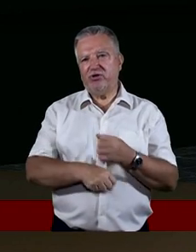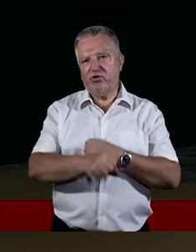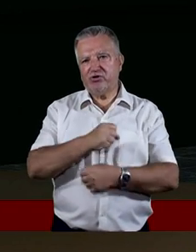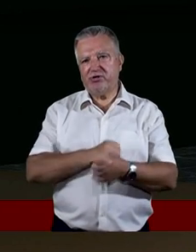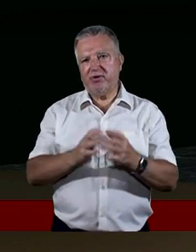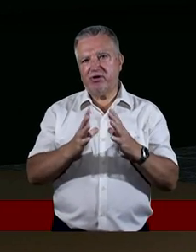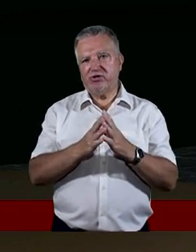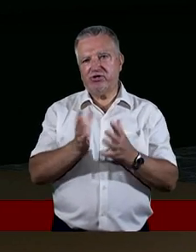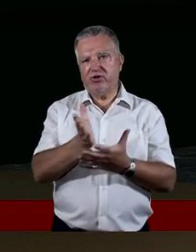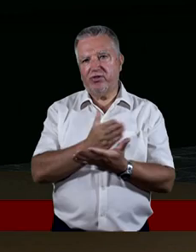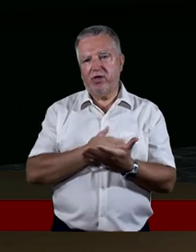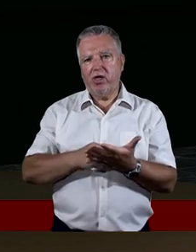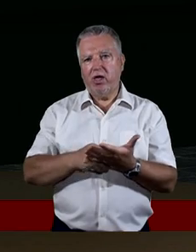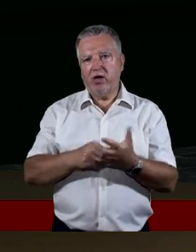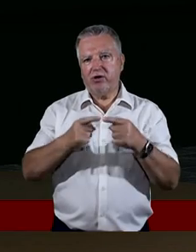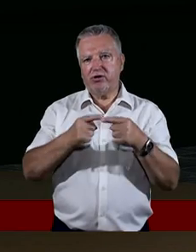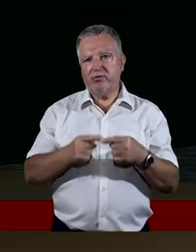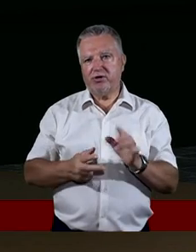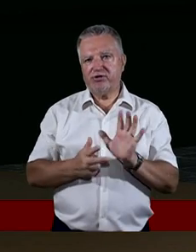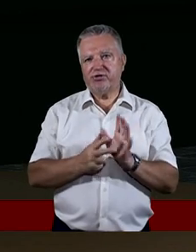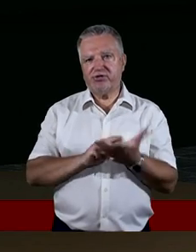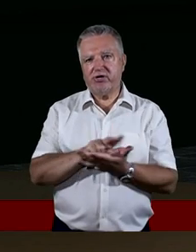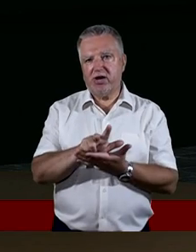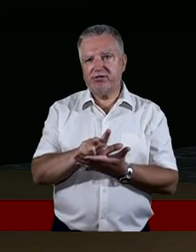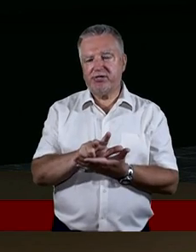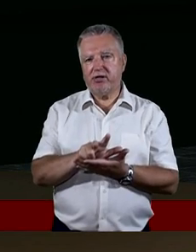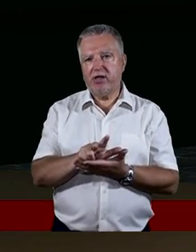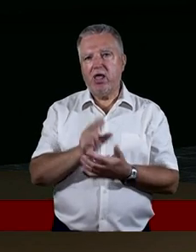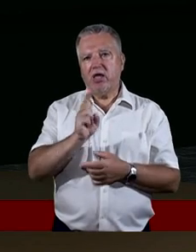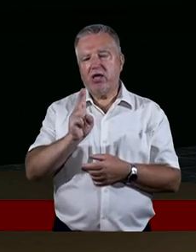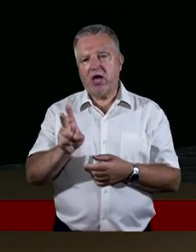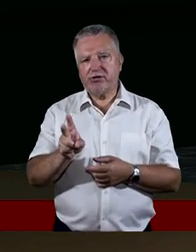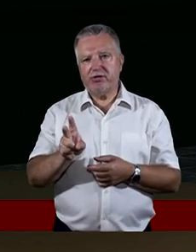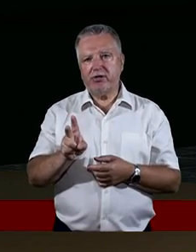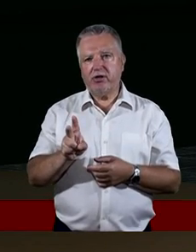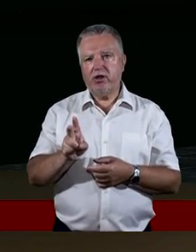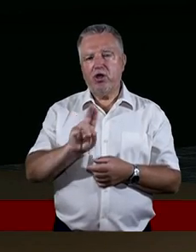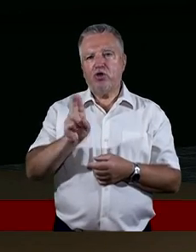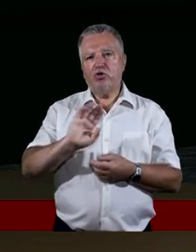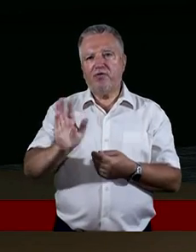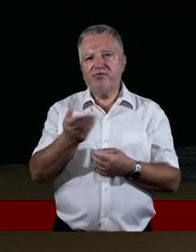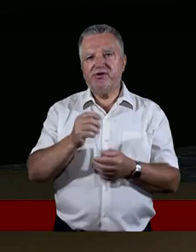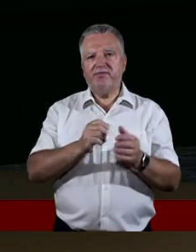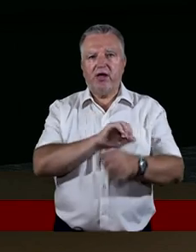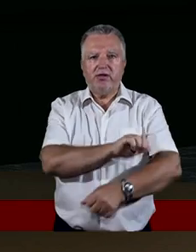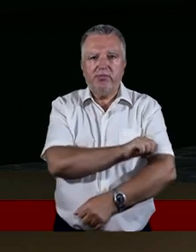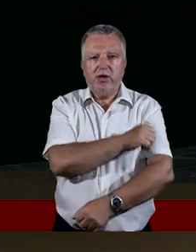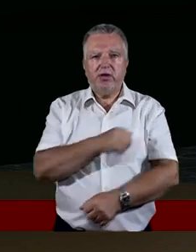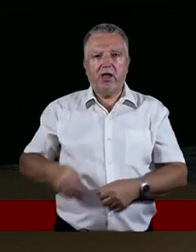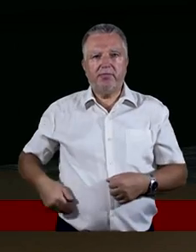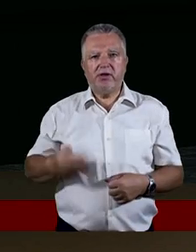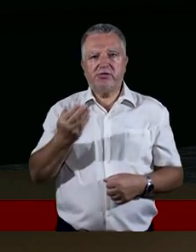rozdziale od wiersza trzynastego. Każdy bowiem, kto wzywa imienia